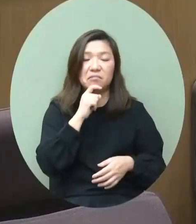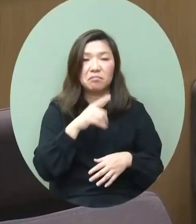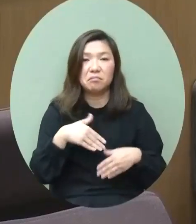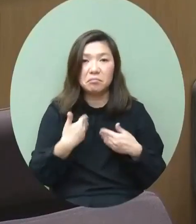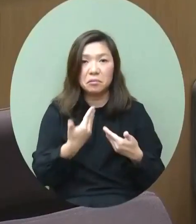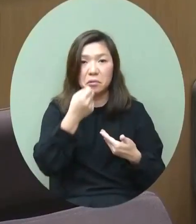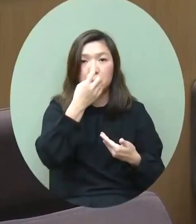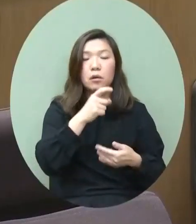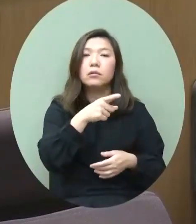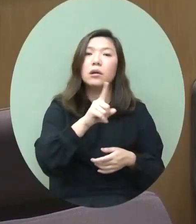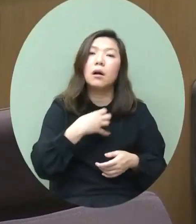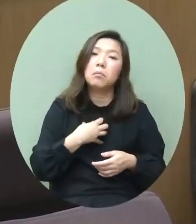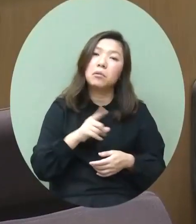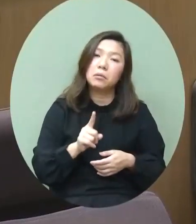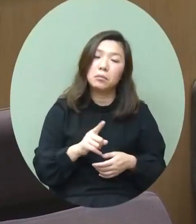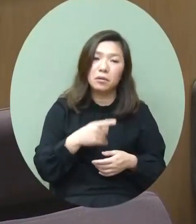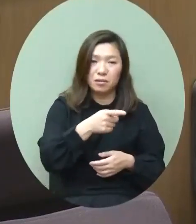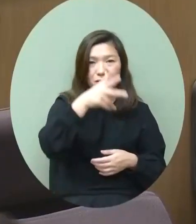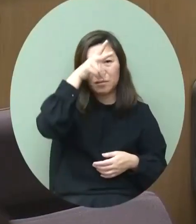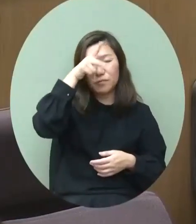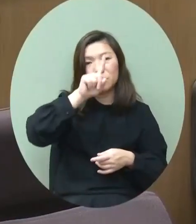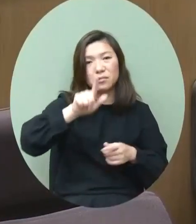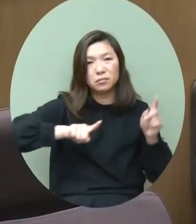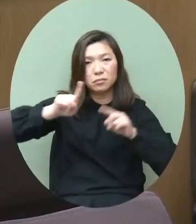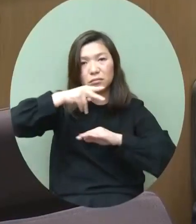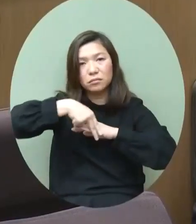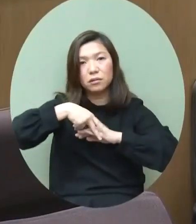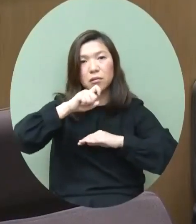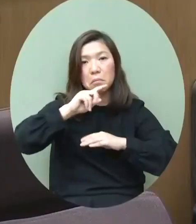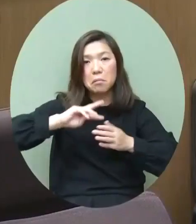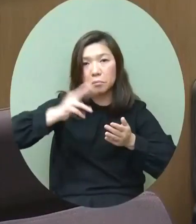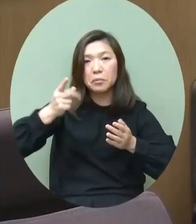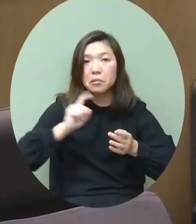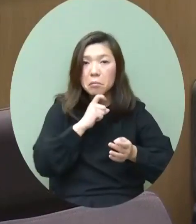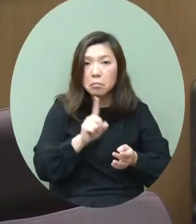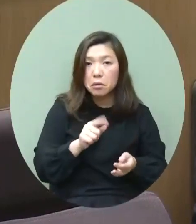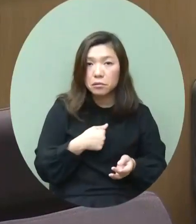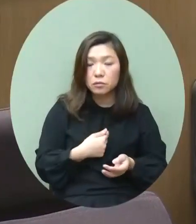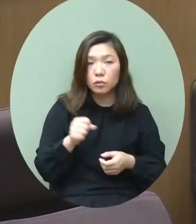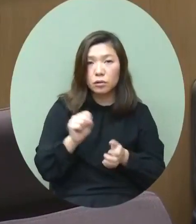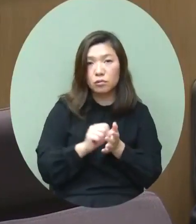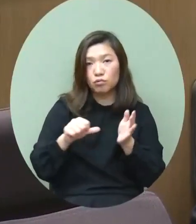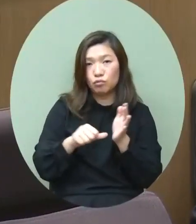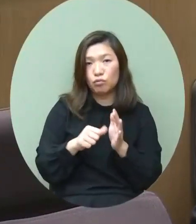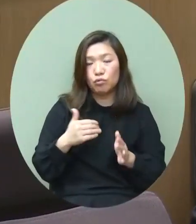in the left of the left主